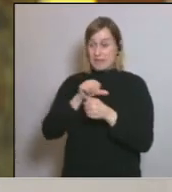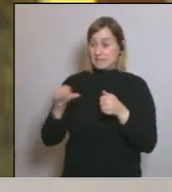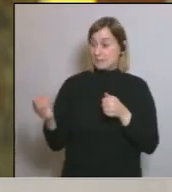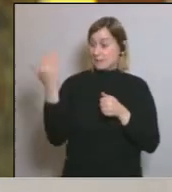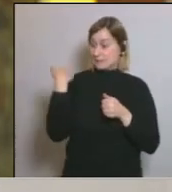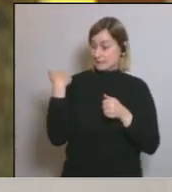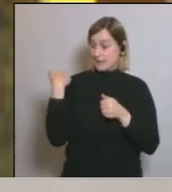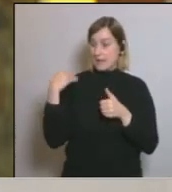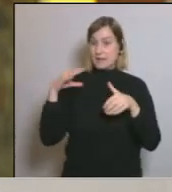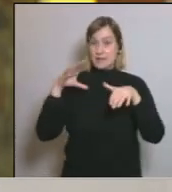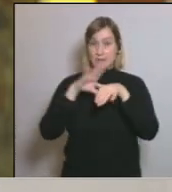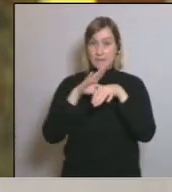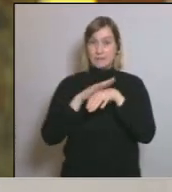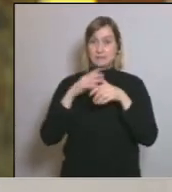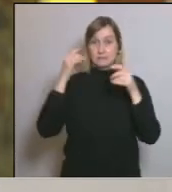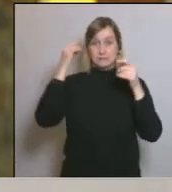Catalunya i havíem pres unes mesures.